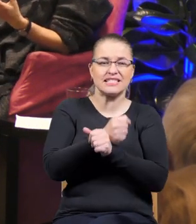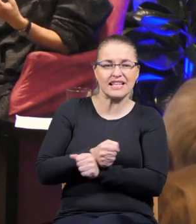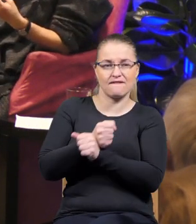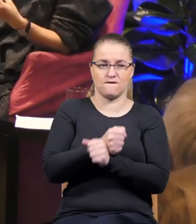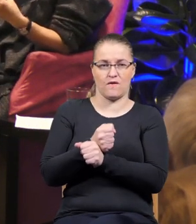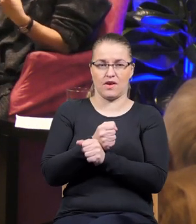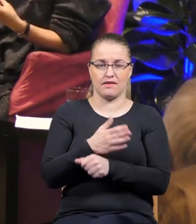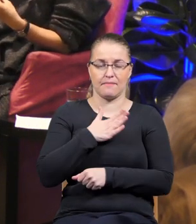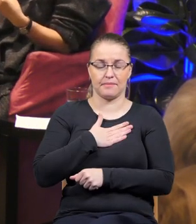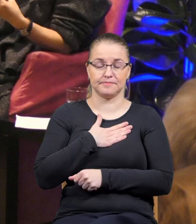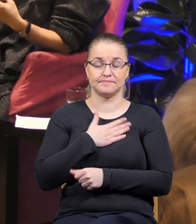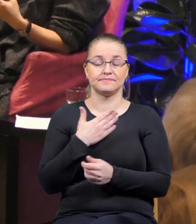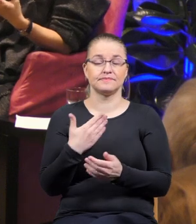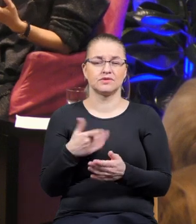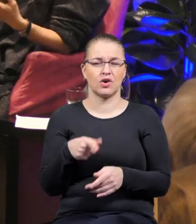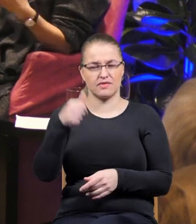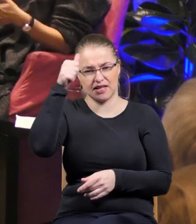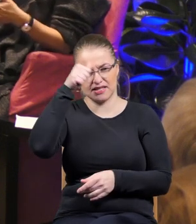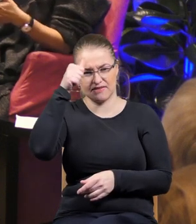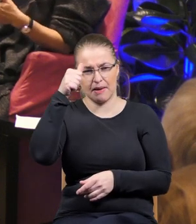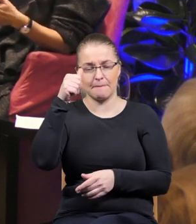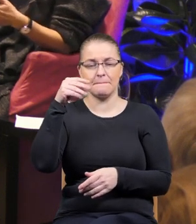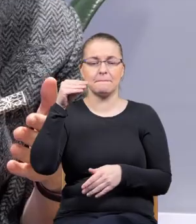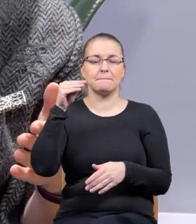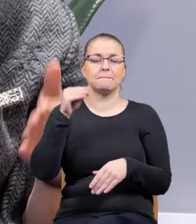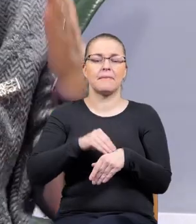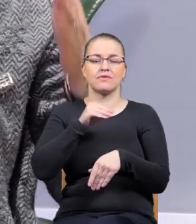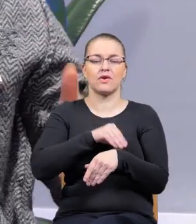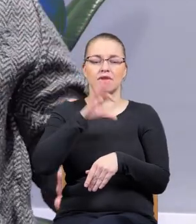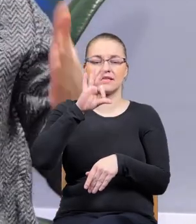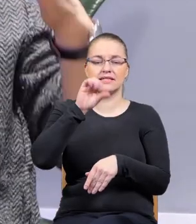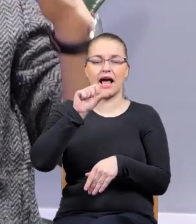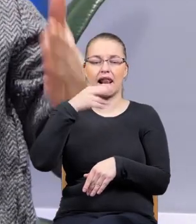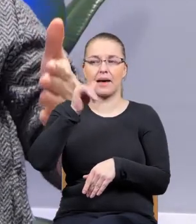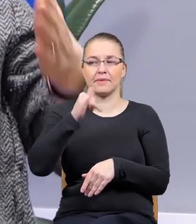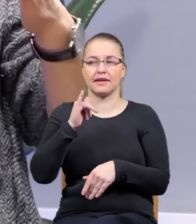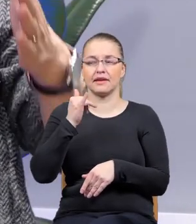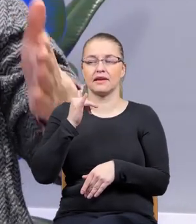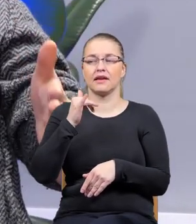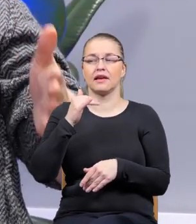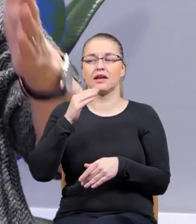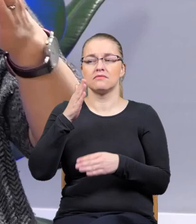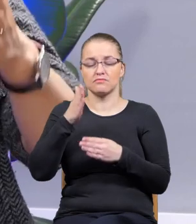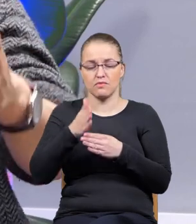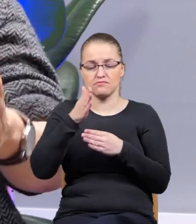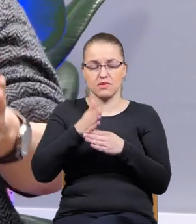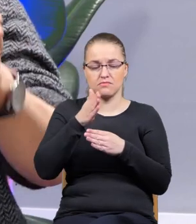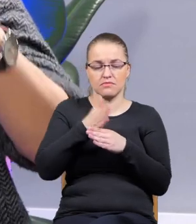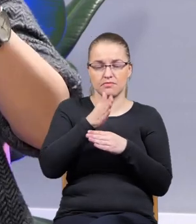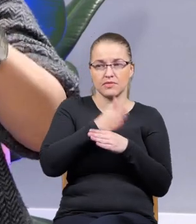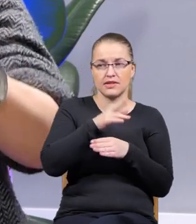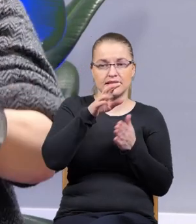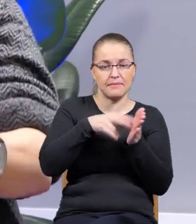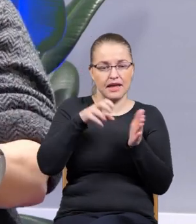które nas dotykają. To się też nazywa chyba metodą salami, nie? Że zabiera nam się to, troszeczkę tego, troszeczkę